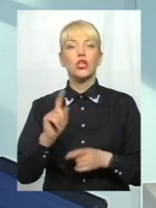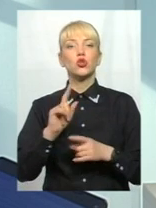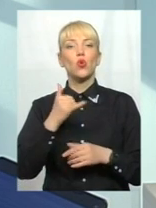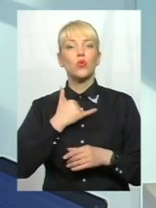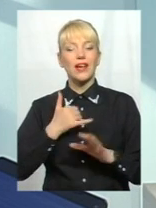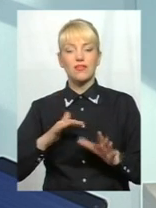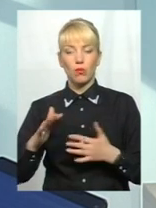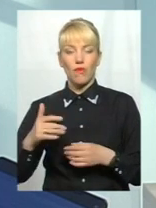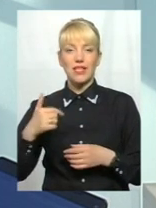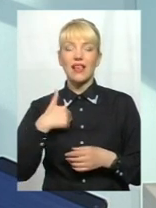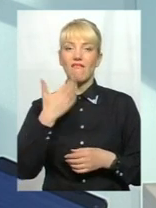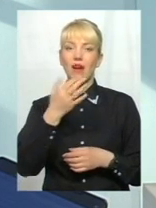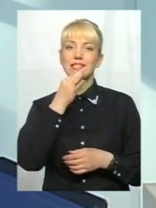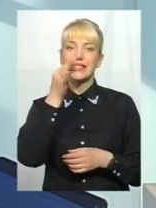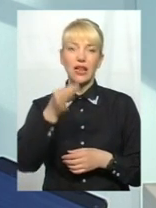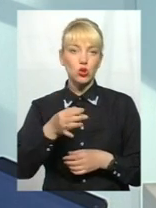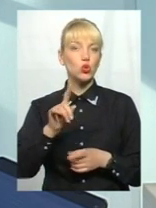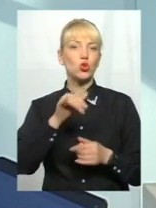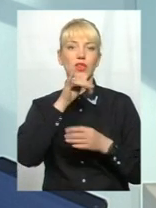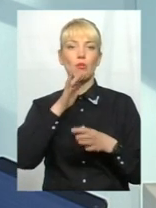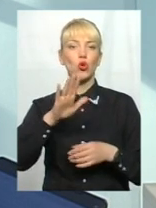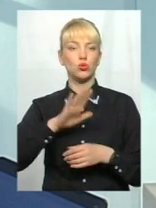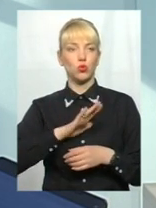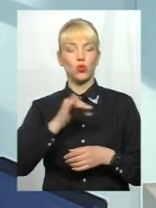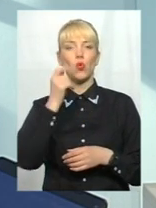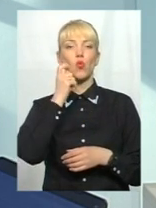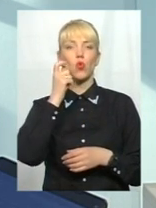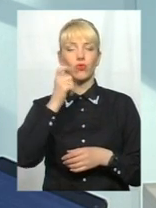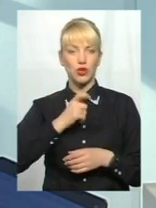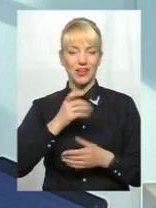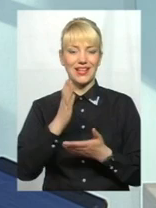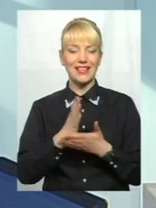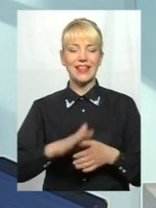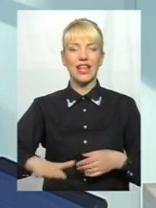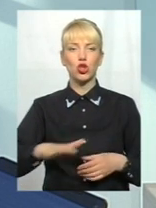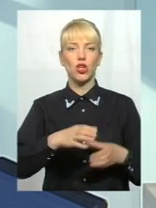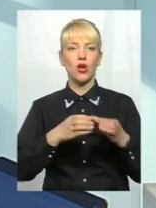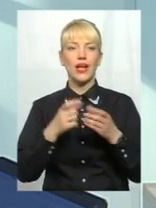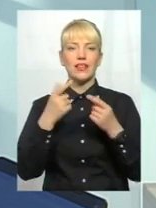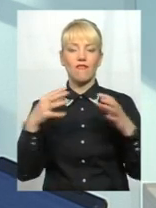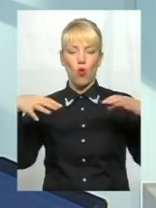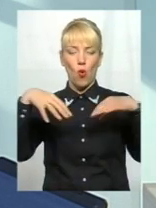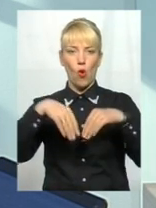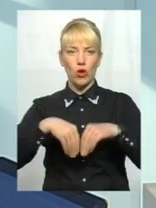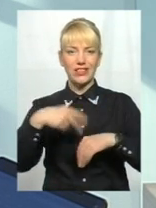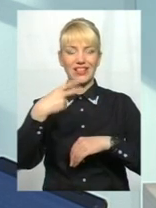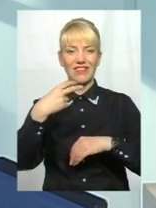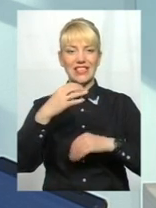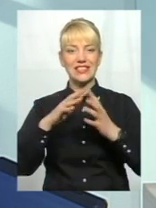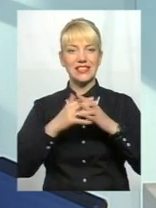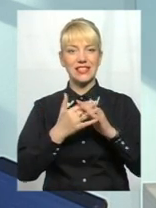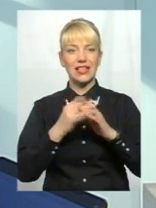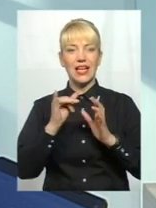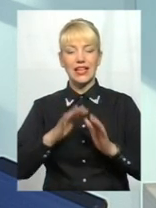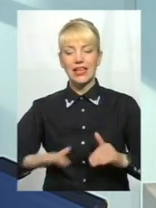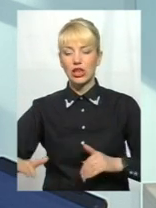не може бути, що, наприклад, в нас є в Україні територіальна громада, де входить 20 сіл, і територіальна громада,